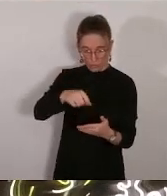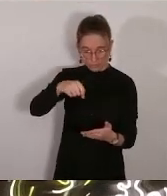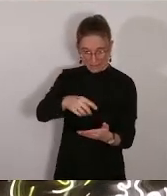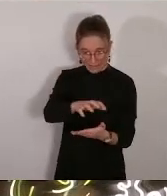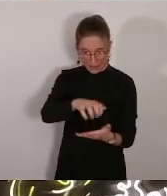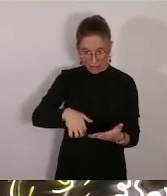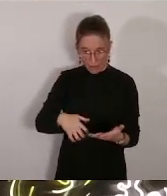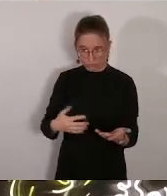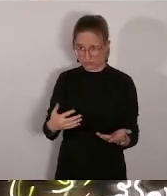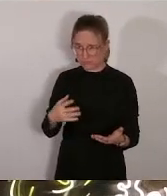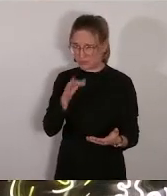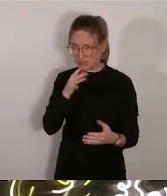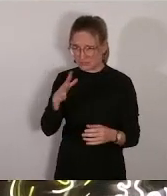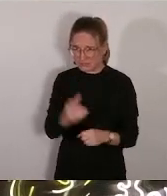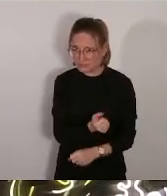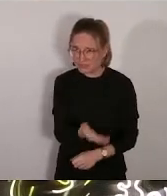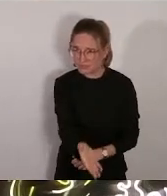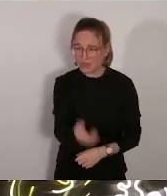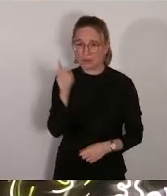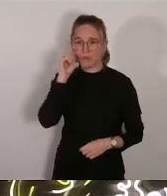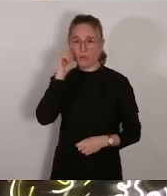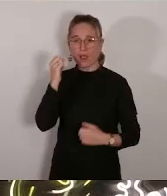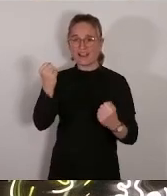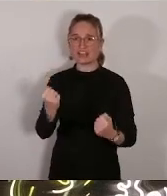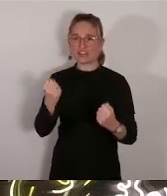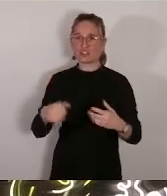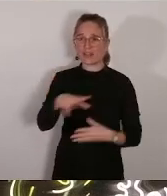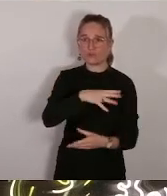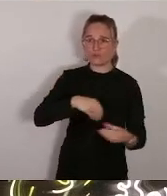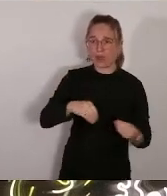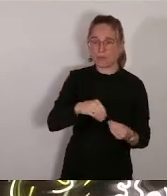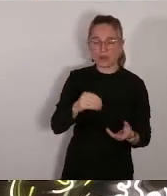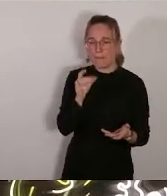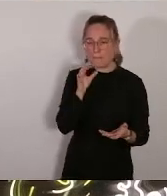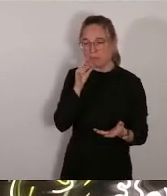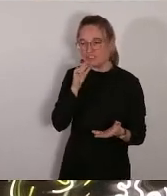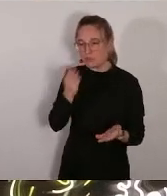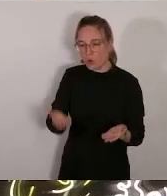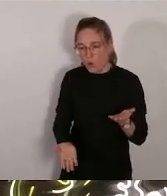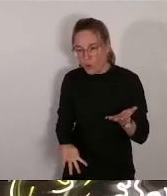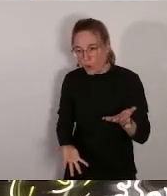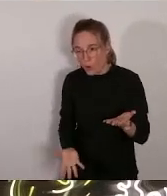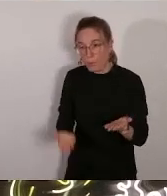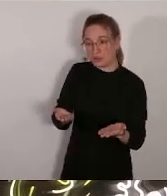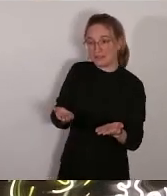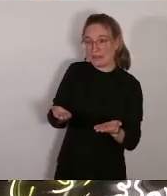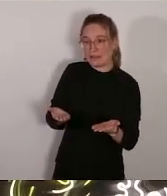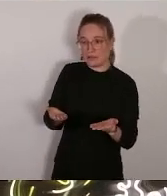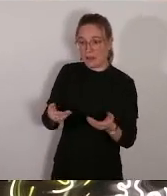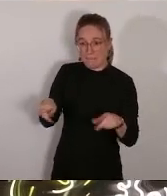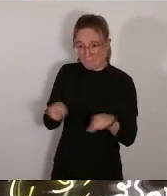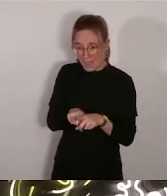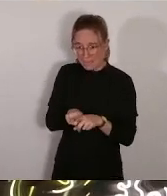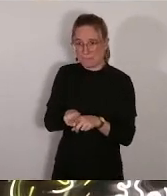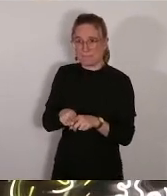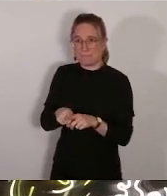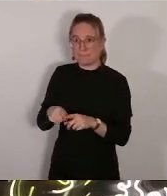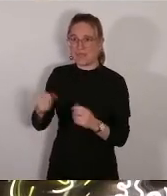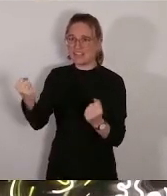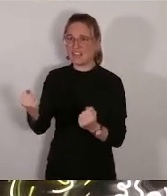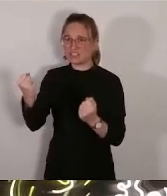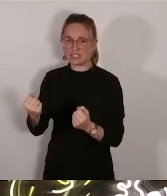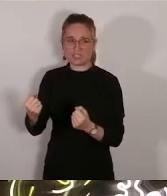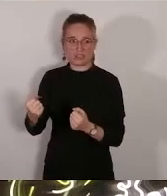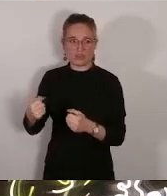que la production des énergies renouvelables ne pourra jamais compenser celle des énergies fossiles. Vous le dites d'ailleurs, la ville de Marseille a établi des